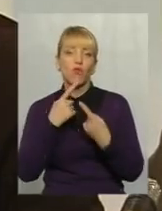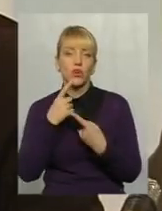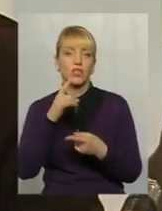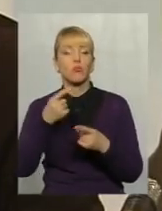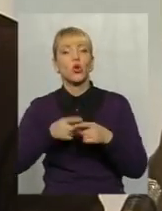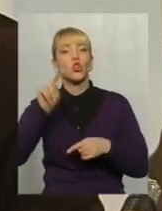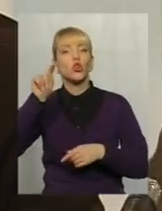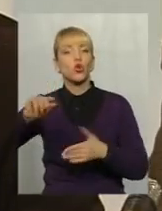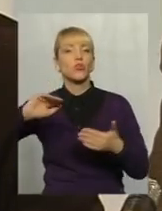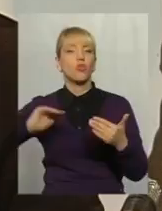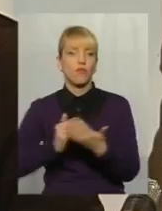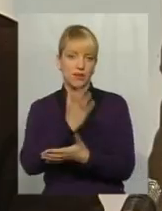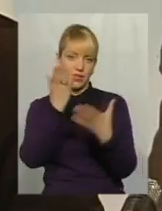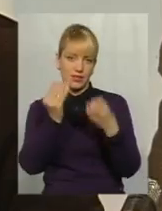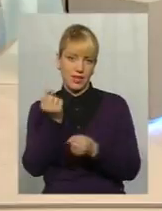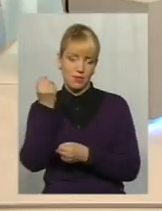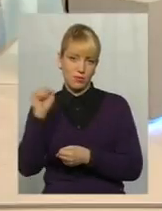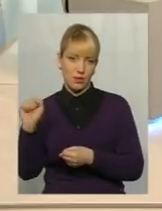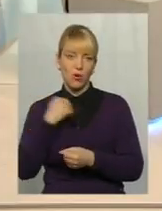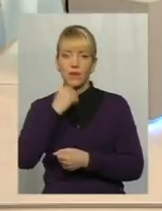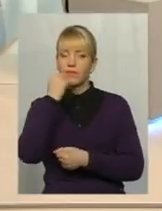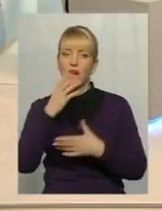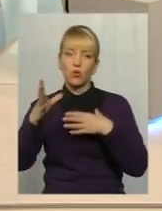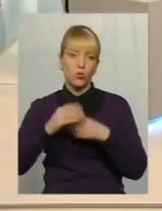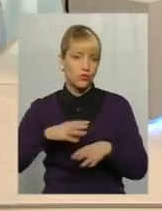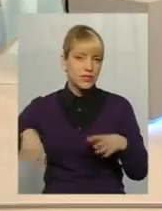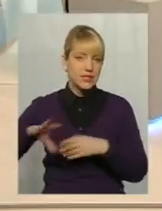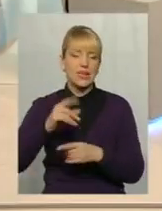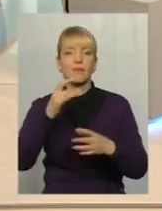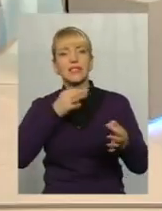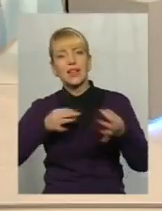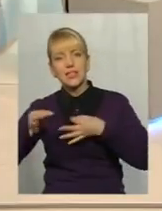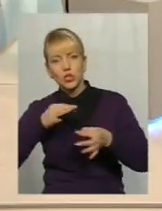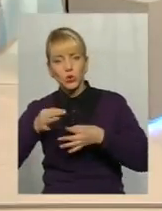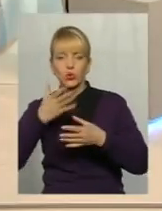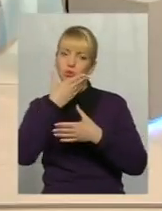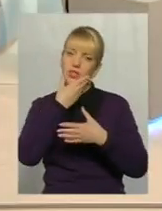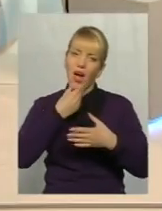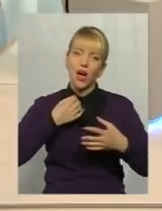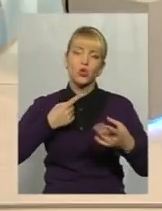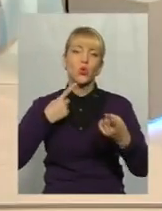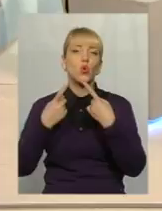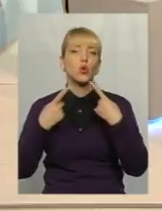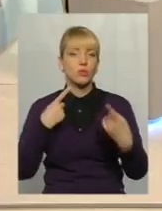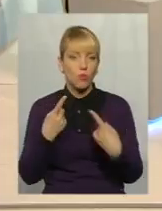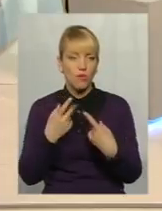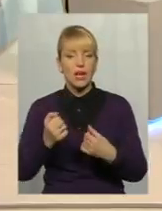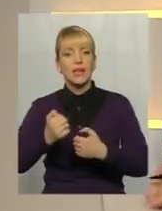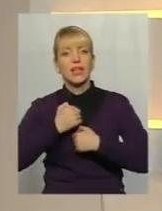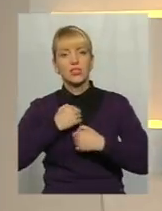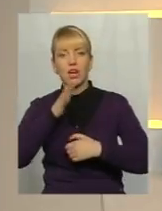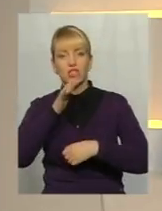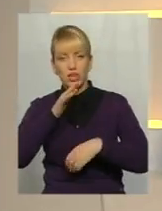новий День перемоги. Дякую. Дякую вам всім сьогодні за дискусію, за гарну розмову. А, на жаль, наш